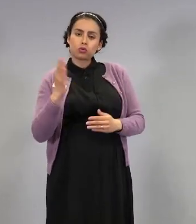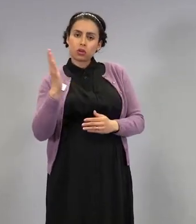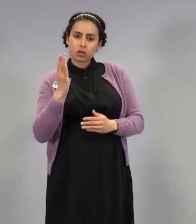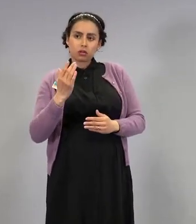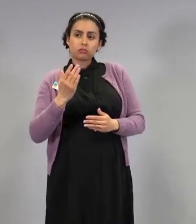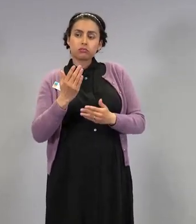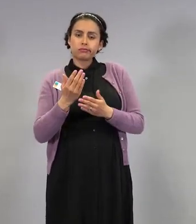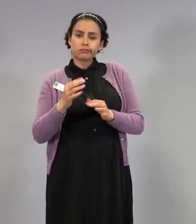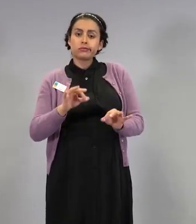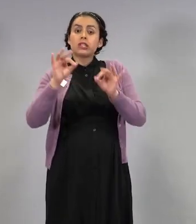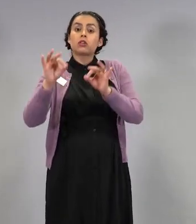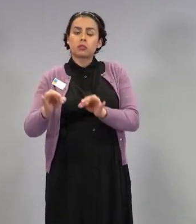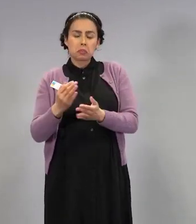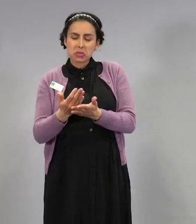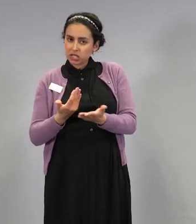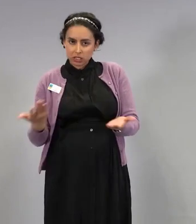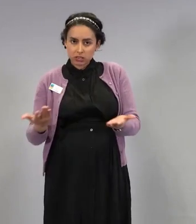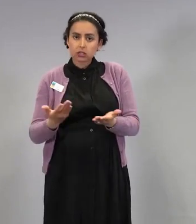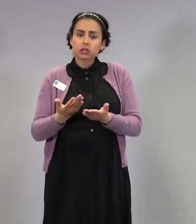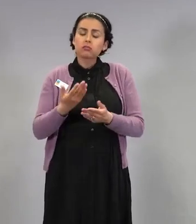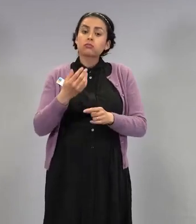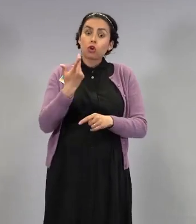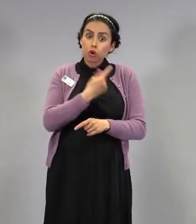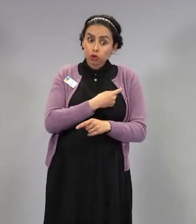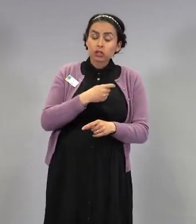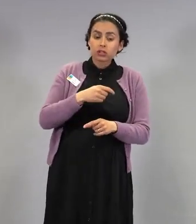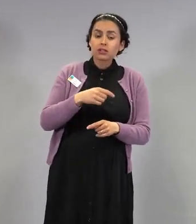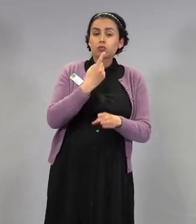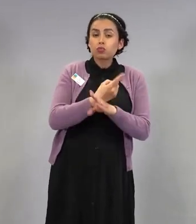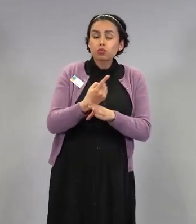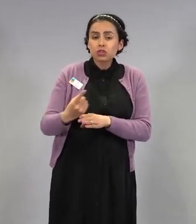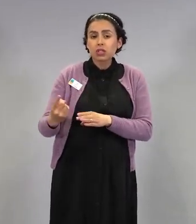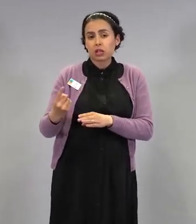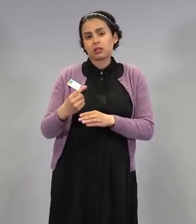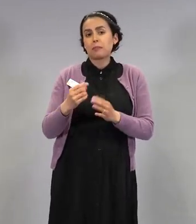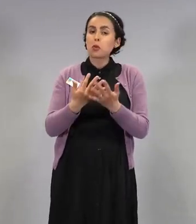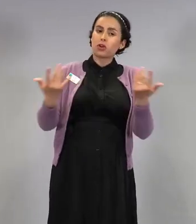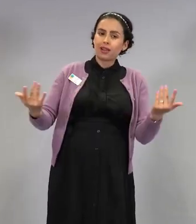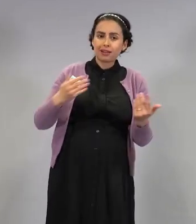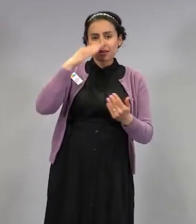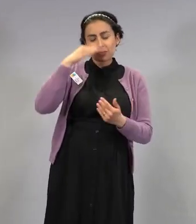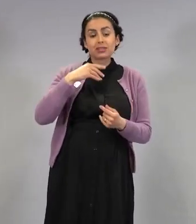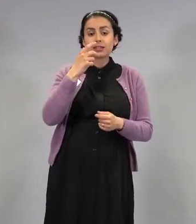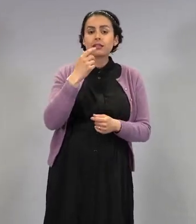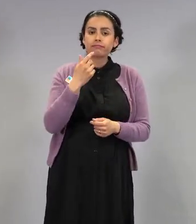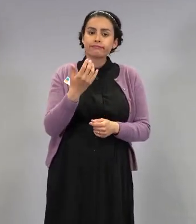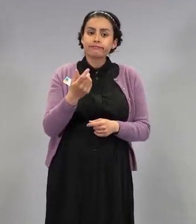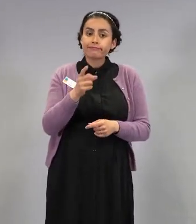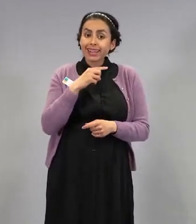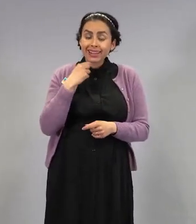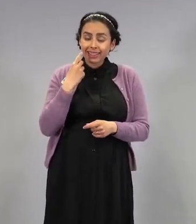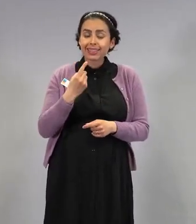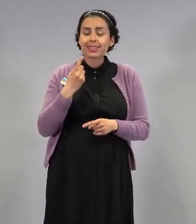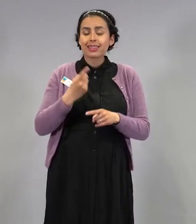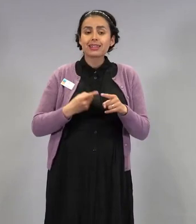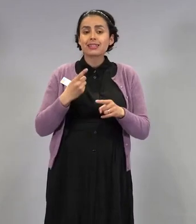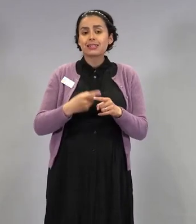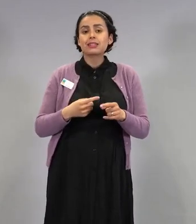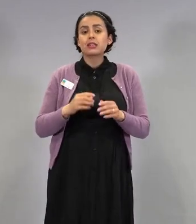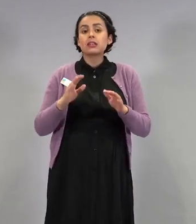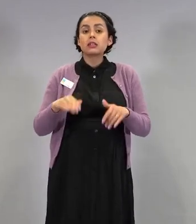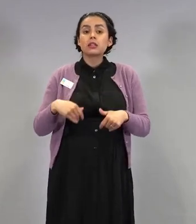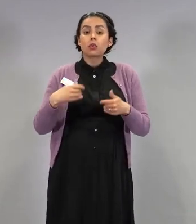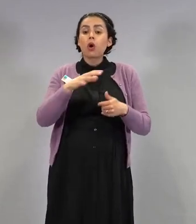takia, että rokotetta riittäisi useammalle. Ja sitten kun me ollaan ensimmäisen kerran